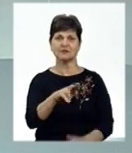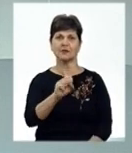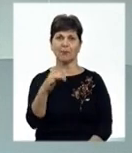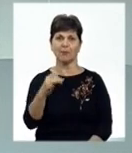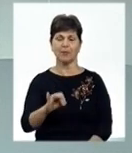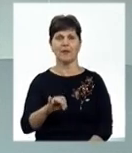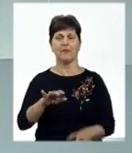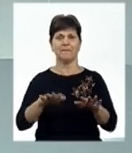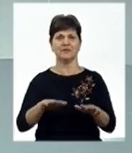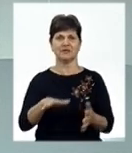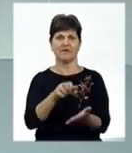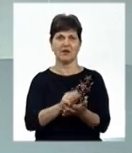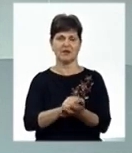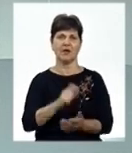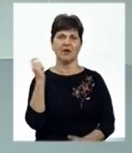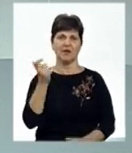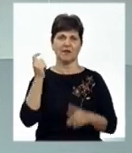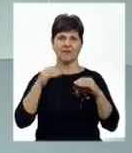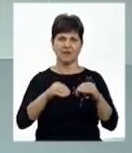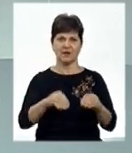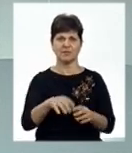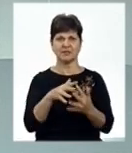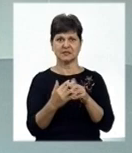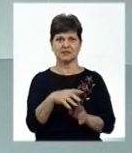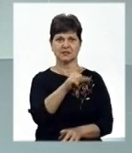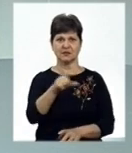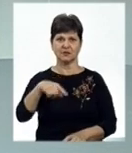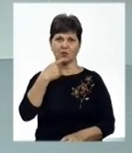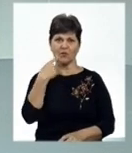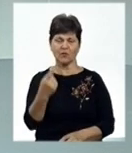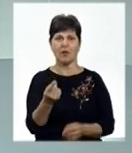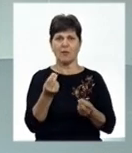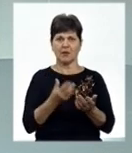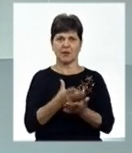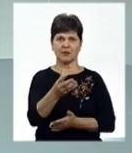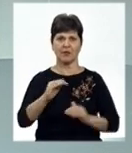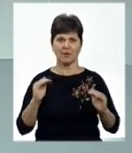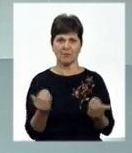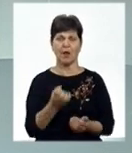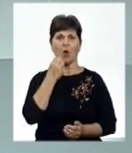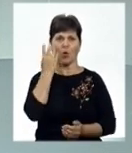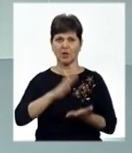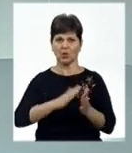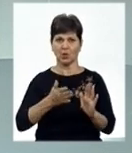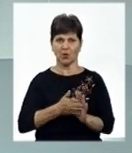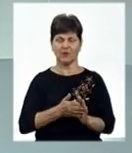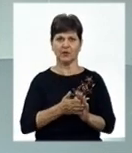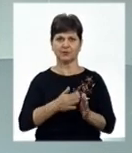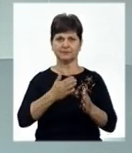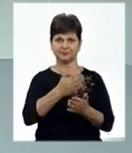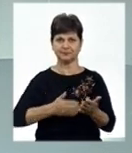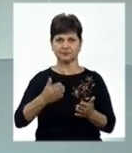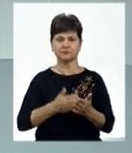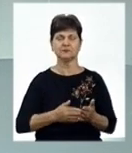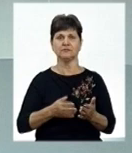орендарем. Селяни кажуть, фермер порушує їхні права. Платить мало, а коли справа дійшла до розірвання договорів, вдався до